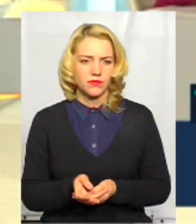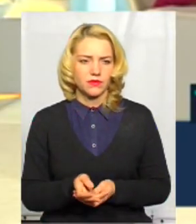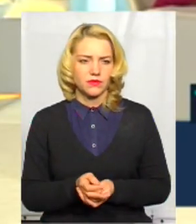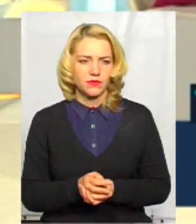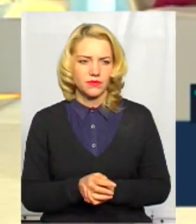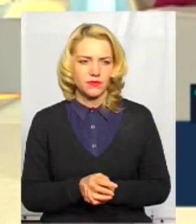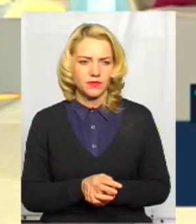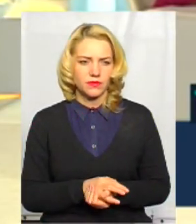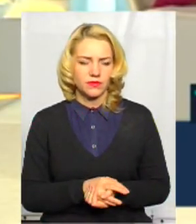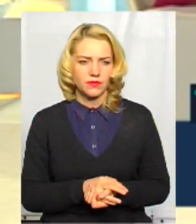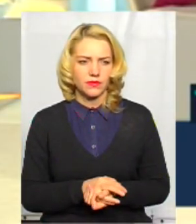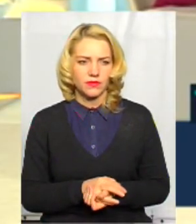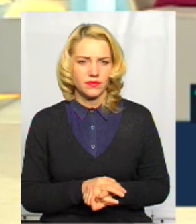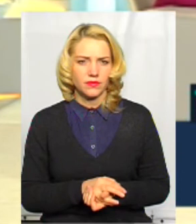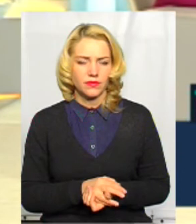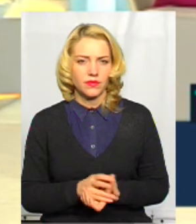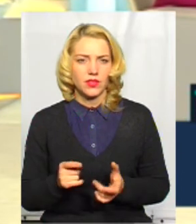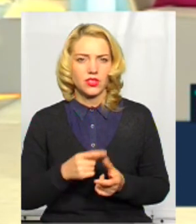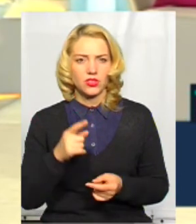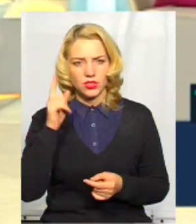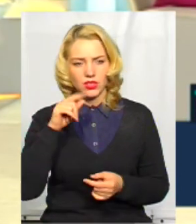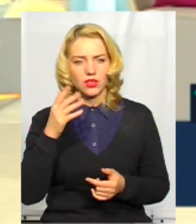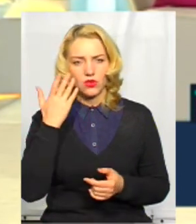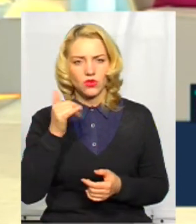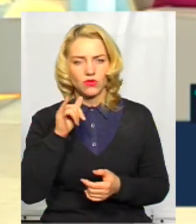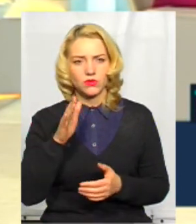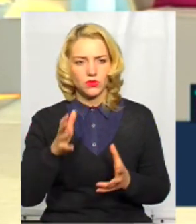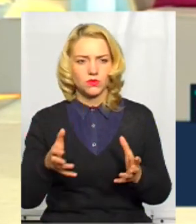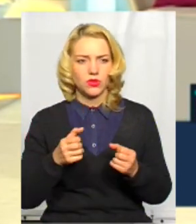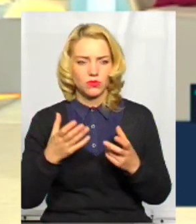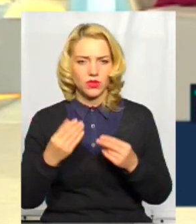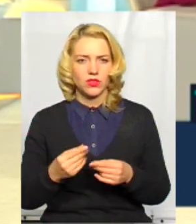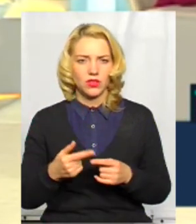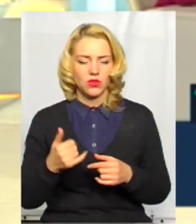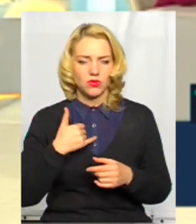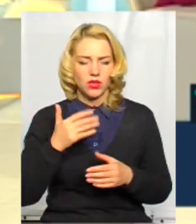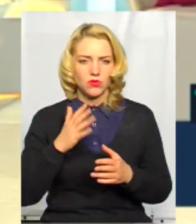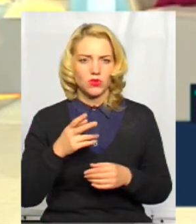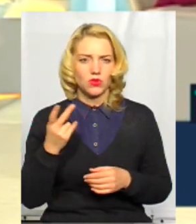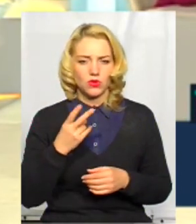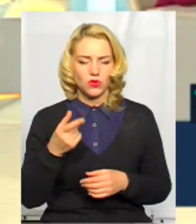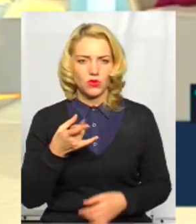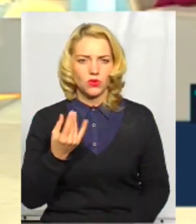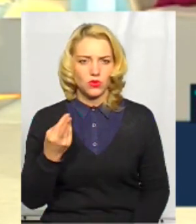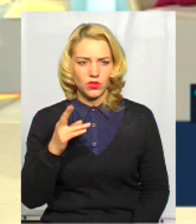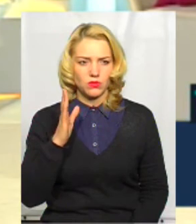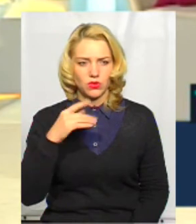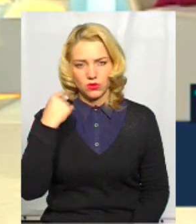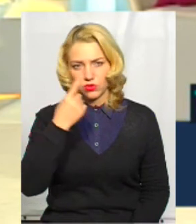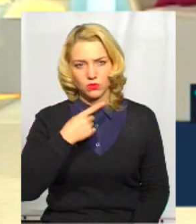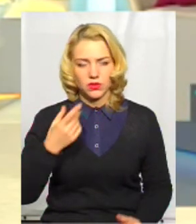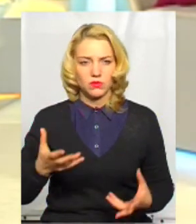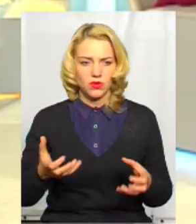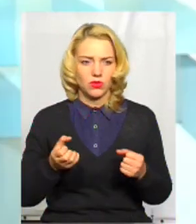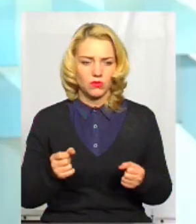Дякую вам. Чи знаєте ви вже, коли у вас будуть прийомні дні? Так. Другого грудня буде особистий прийом